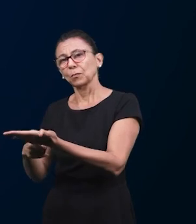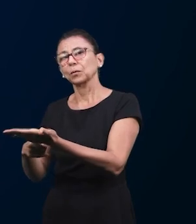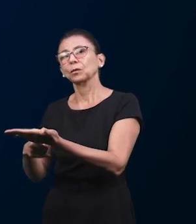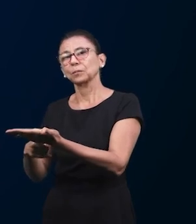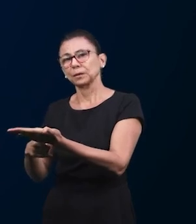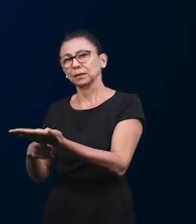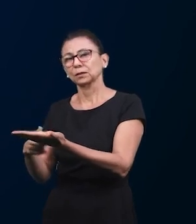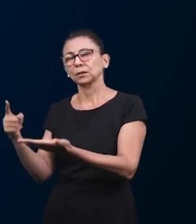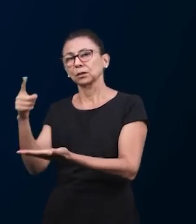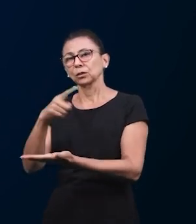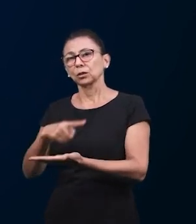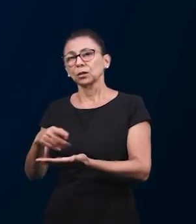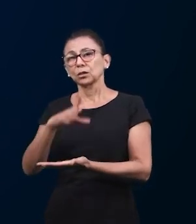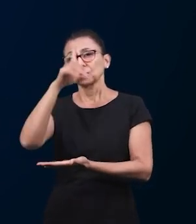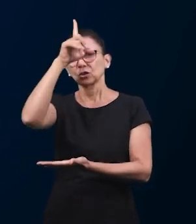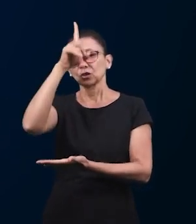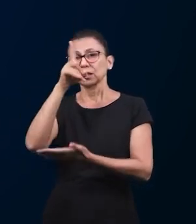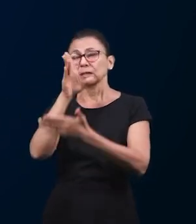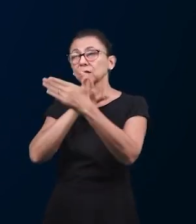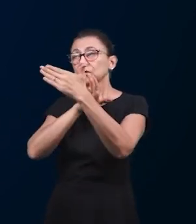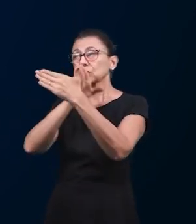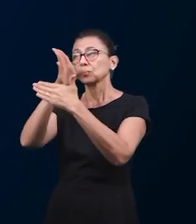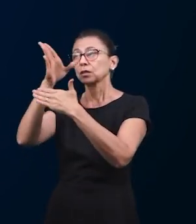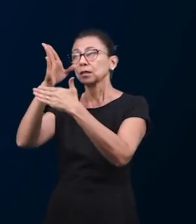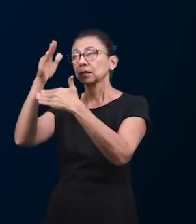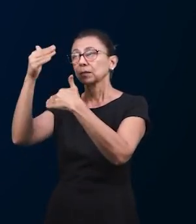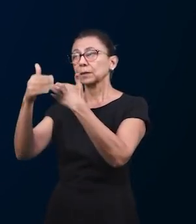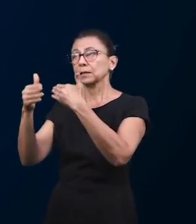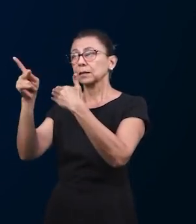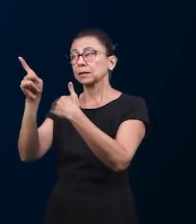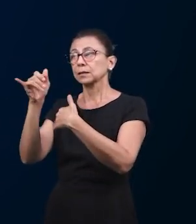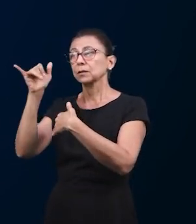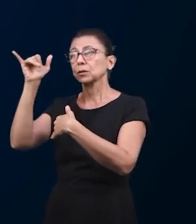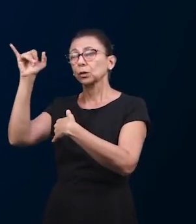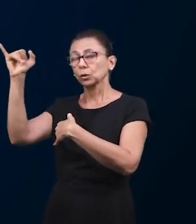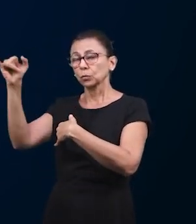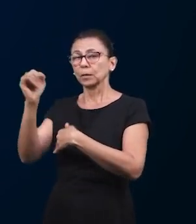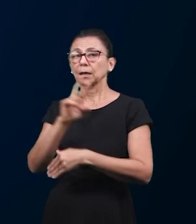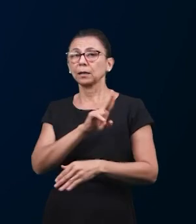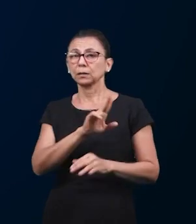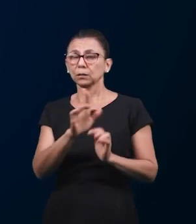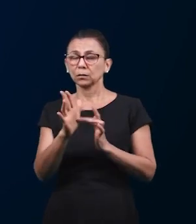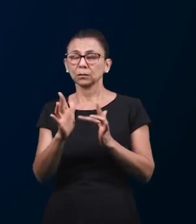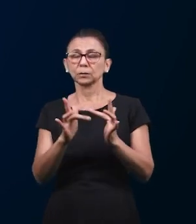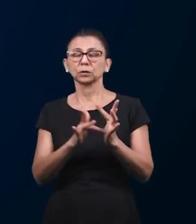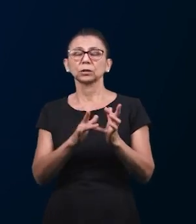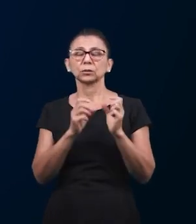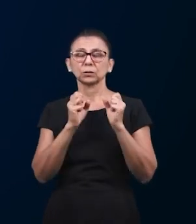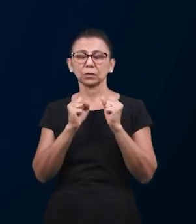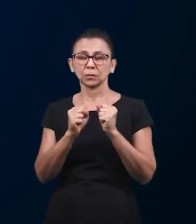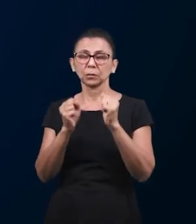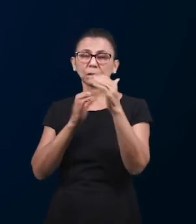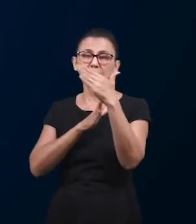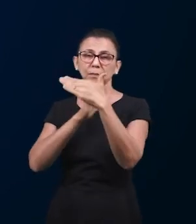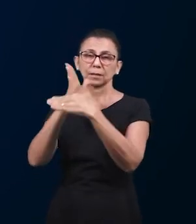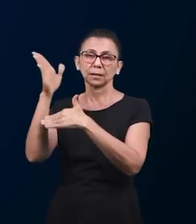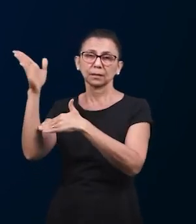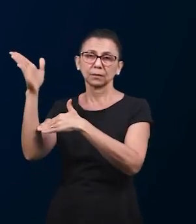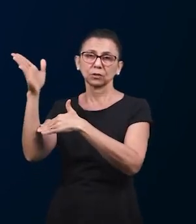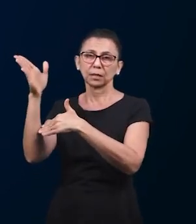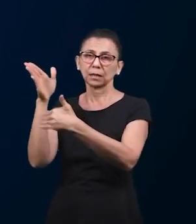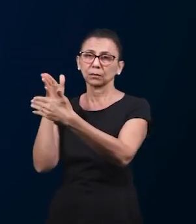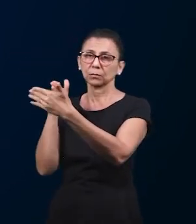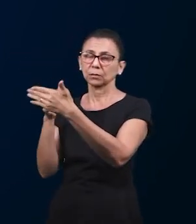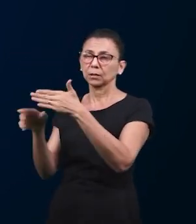являемся священниками пред Господом и для нас это очень важно исполнять наше